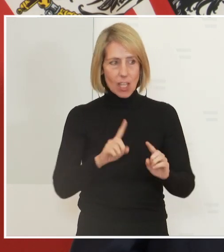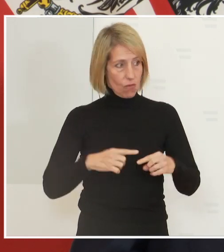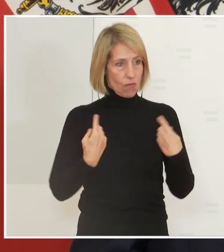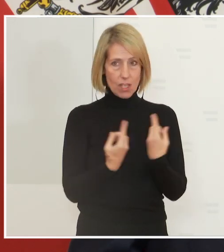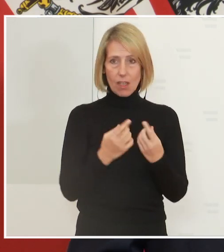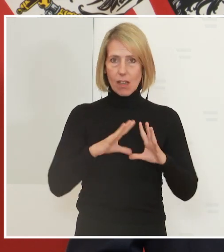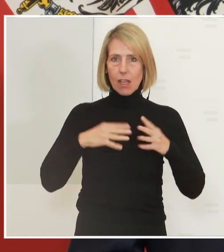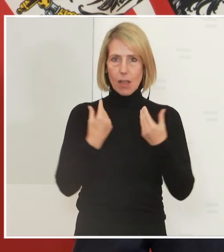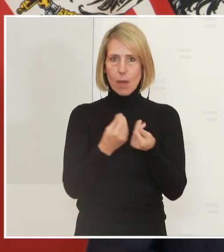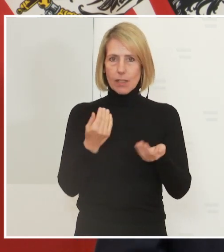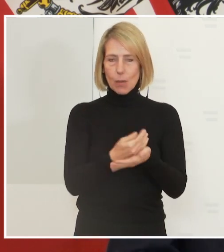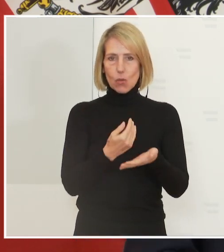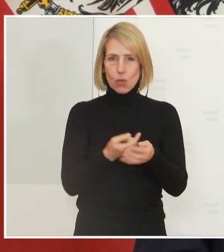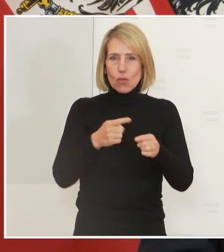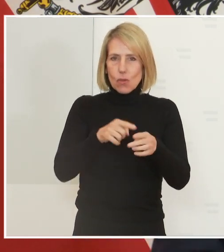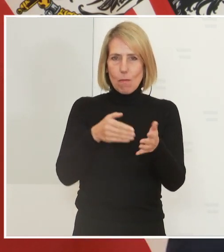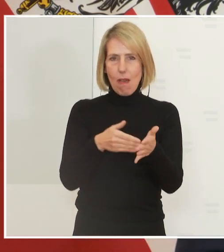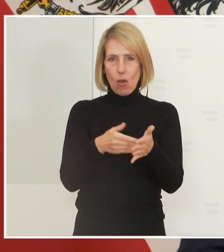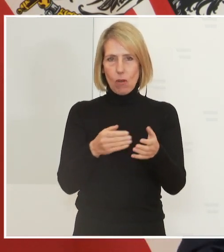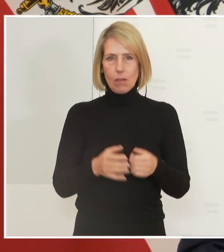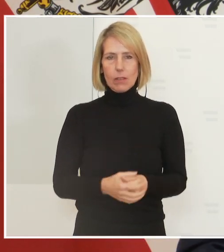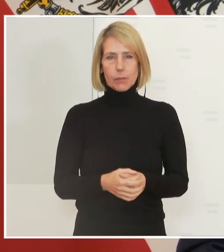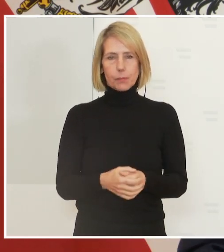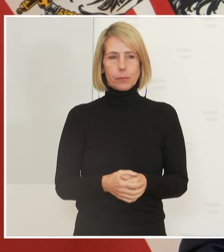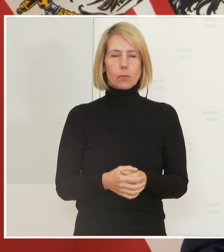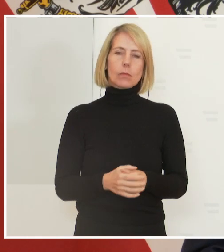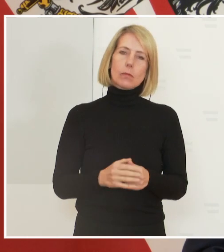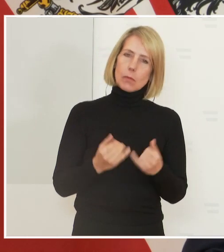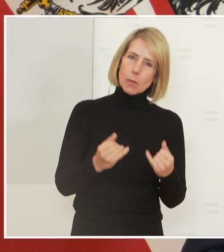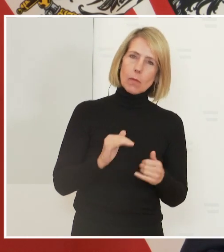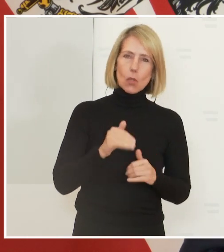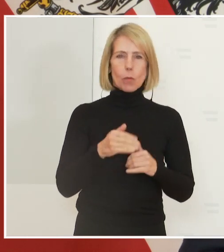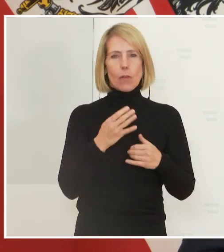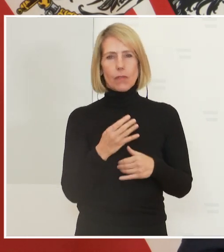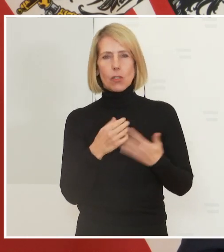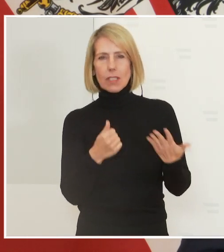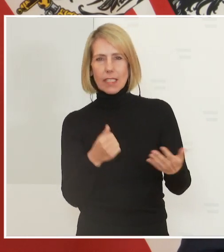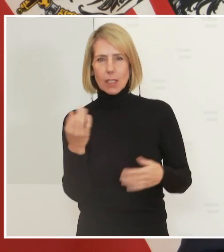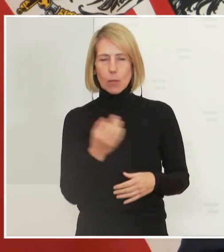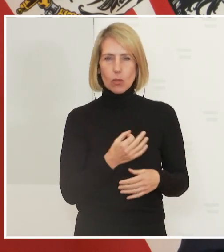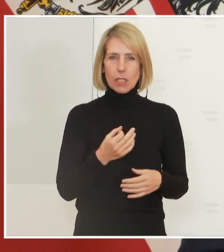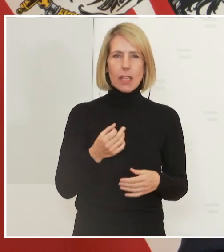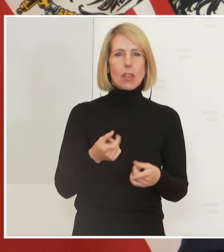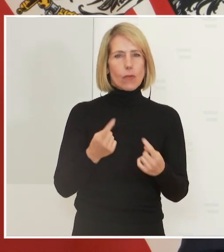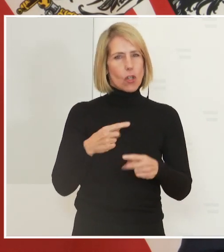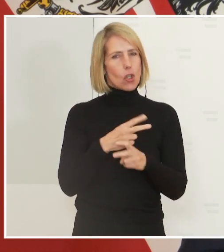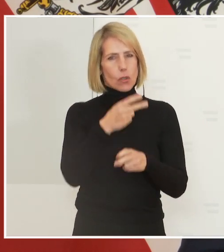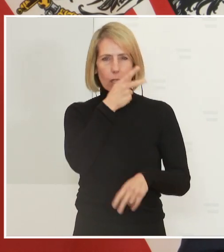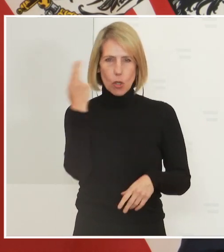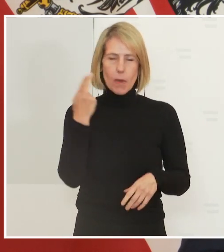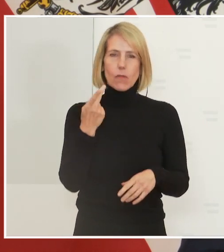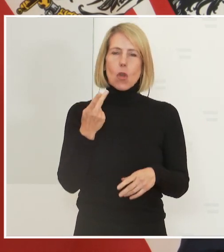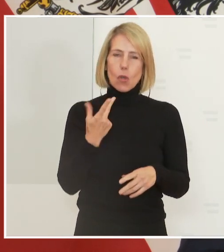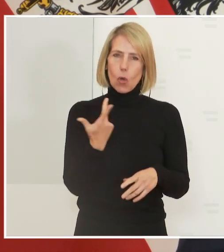gemeinsam brauchen. Wir haben etwas über 64% der österreichischen Bevölkerung mit der